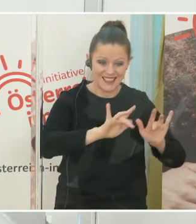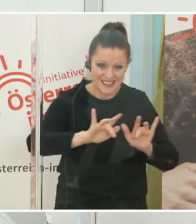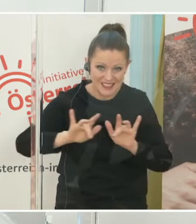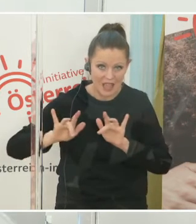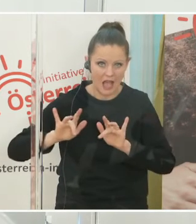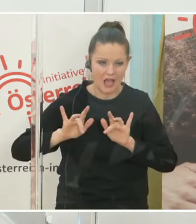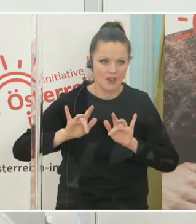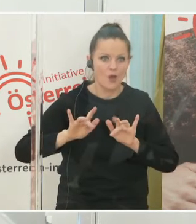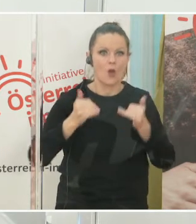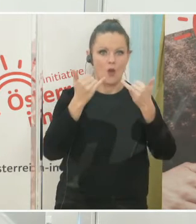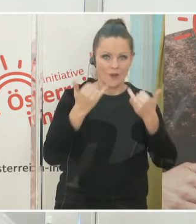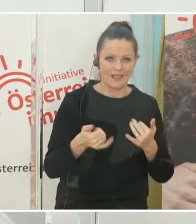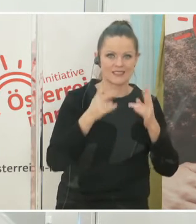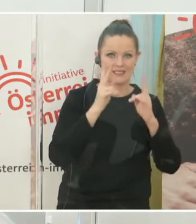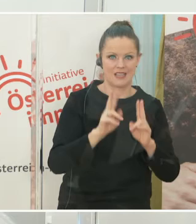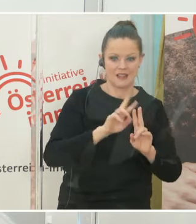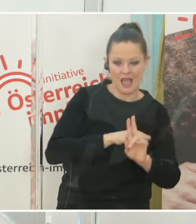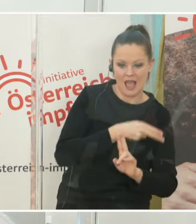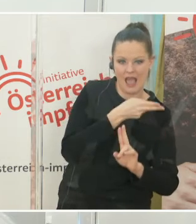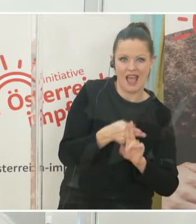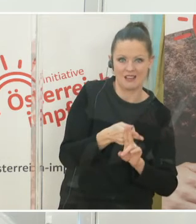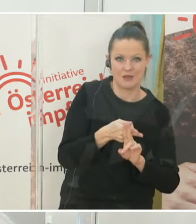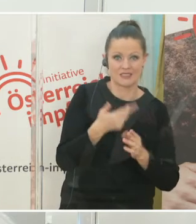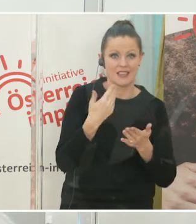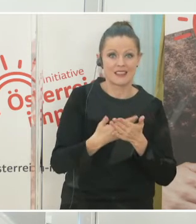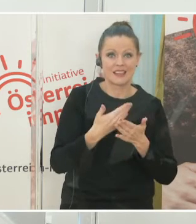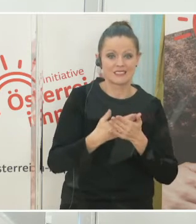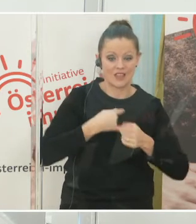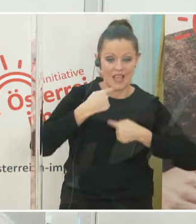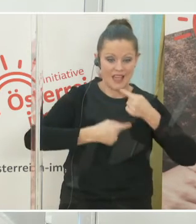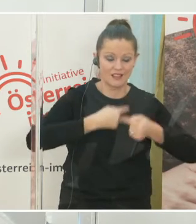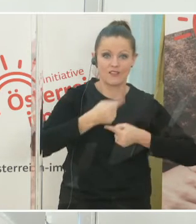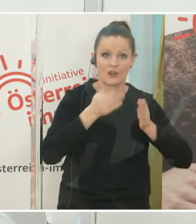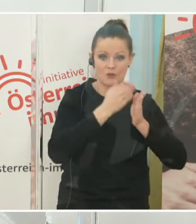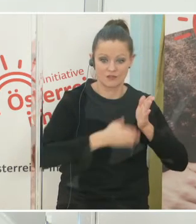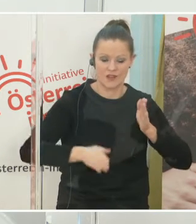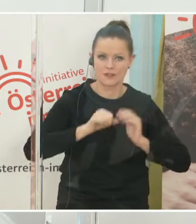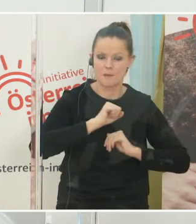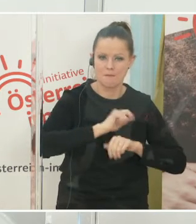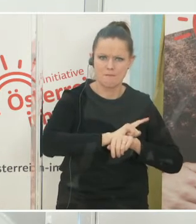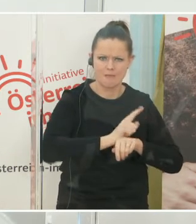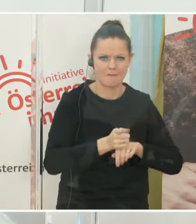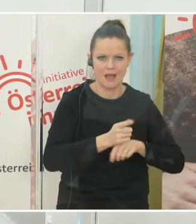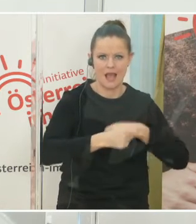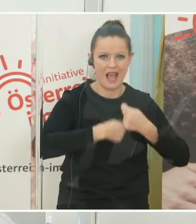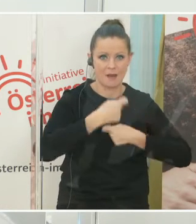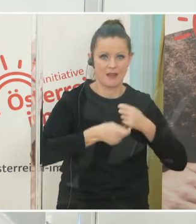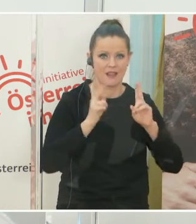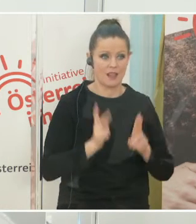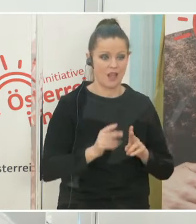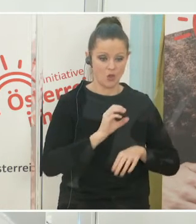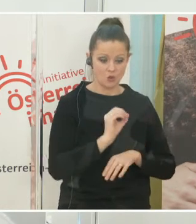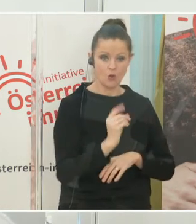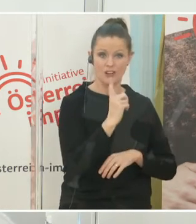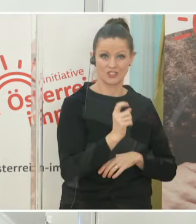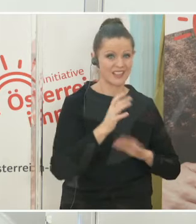und damit die ganze Entwicklungsphase relativ rasch gelingen konnte und man nicht sozusagen bei Null begonnen hat. Das ist